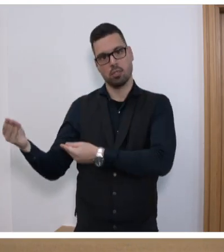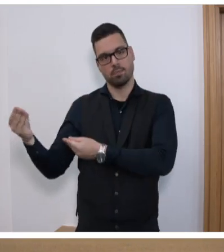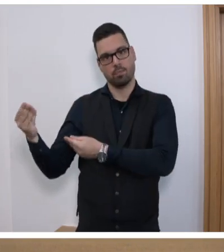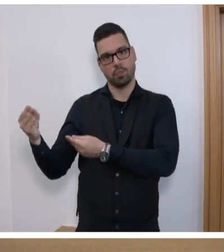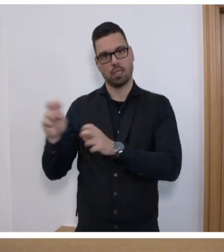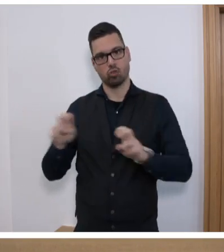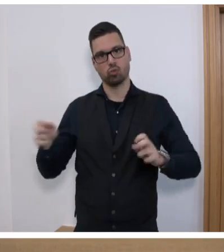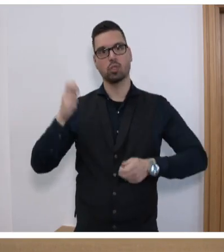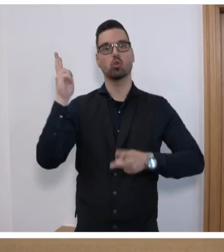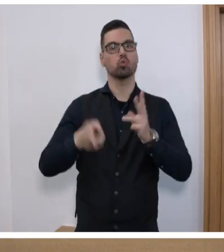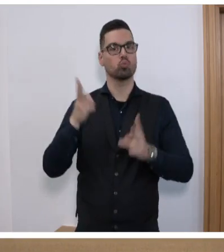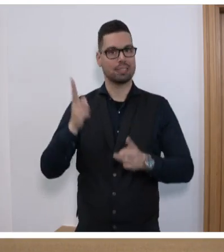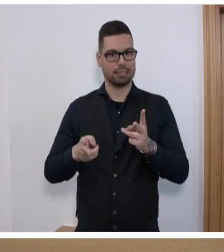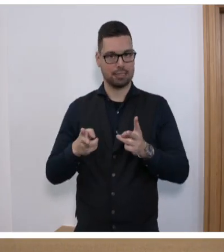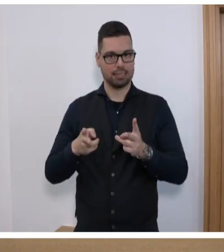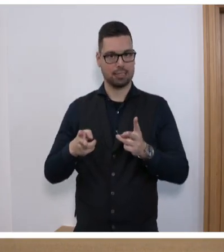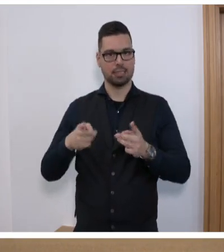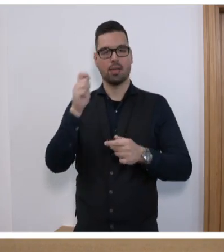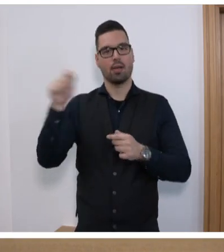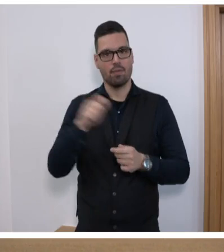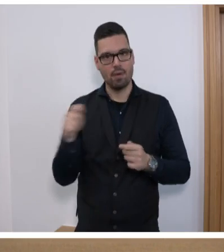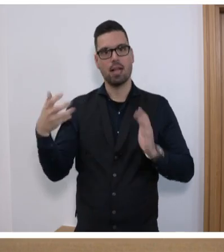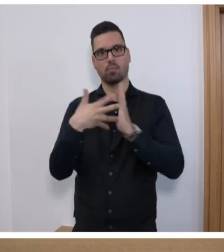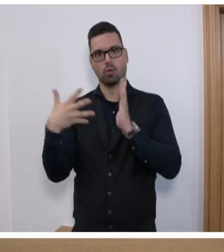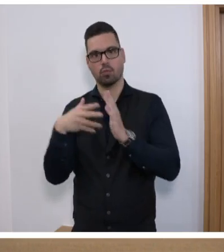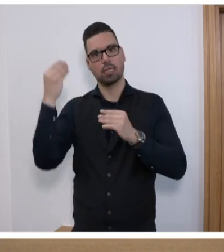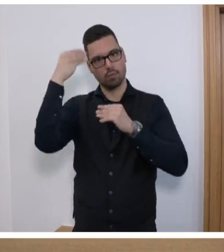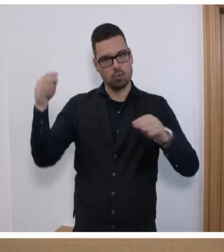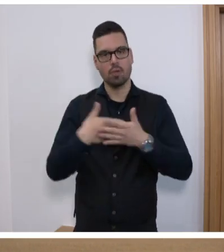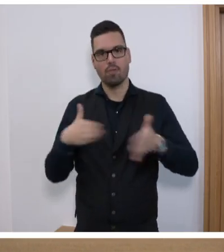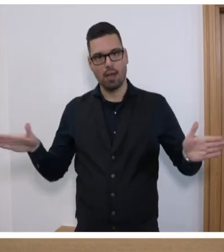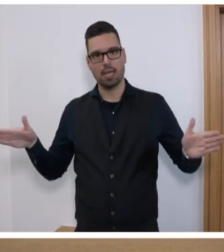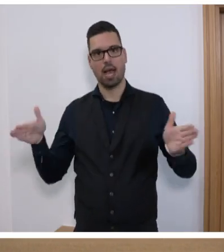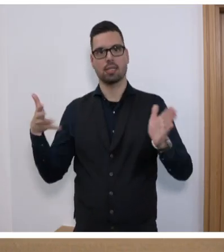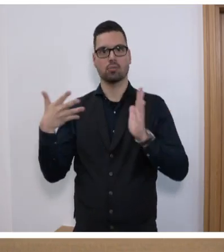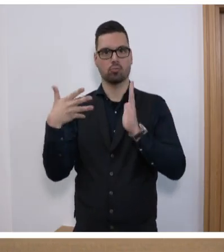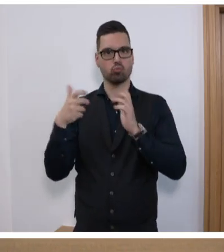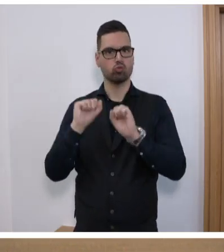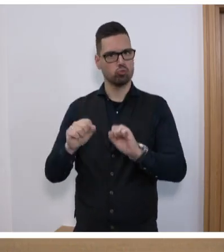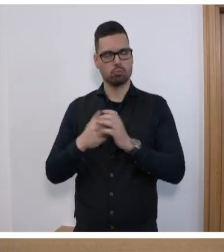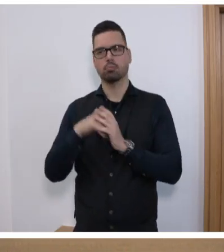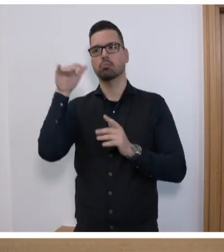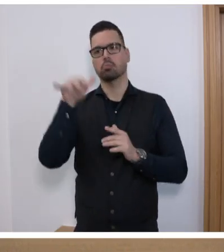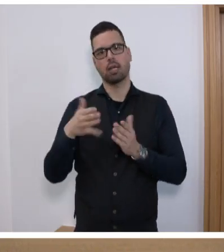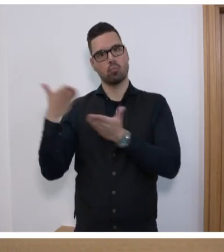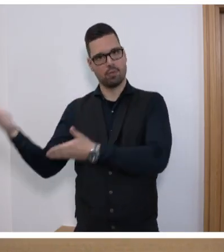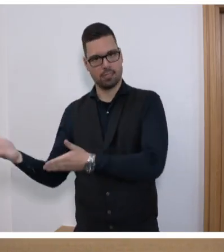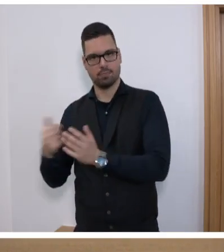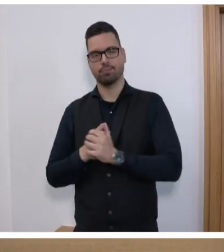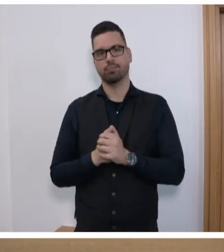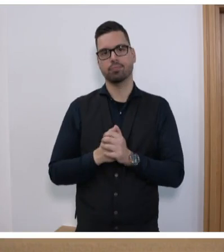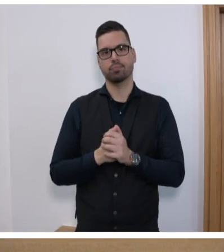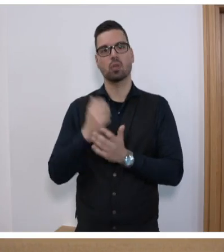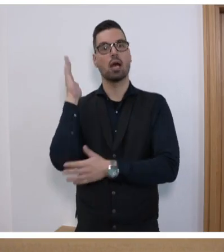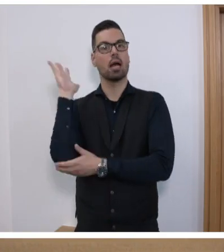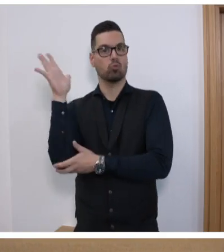Justiz, Verfassungs und Rechtsfragen, Wahlprüfung sowie Datenschutz und Informationsfreiheit überwiesen. Der Gesetzentwurf wurde im